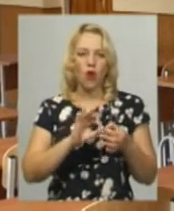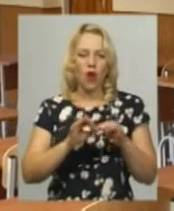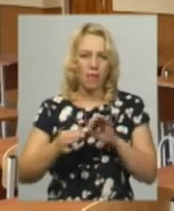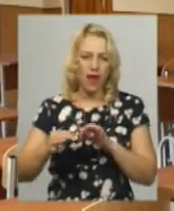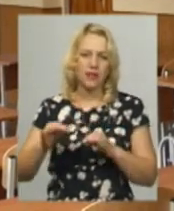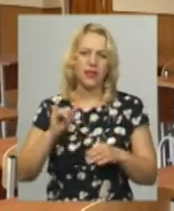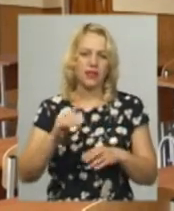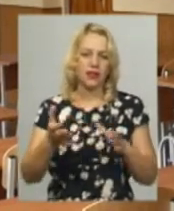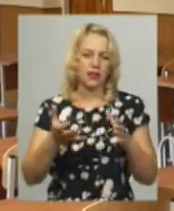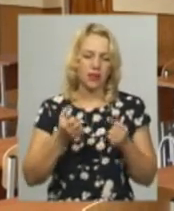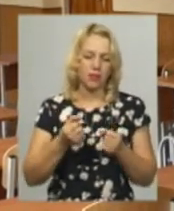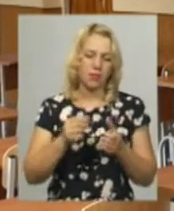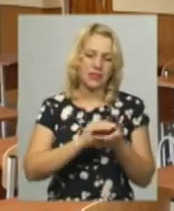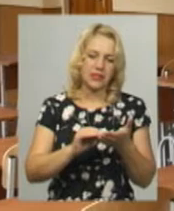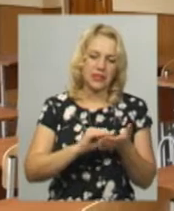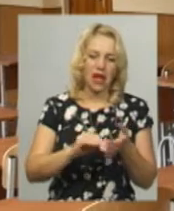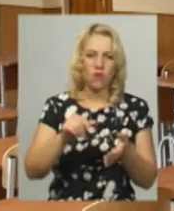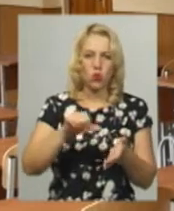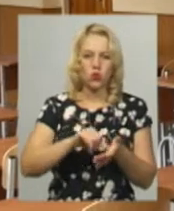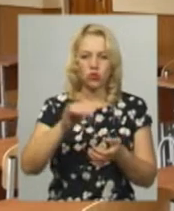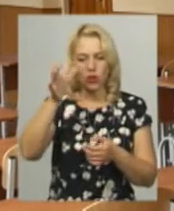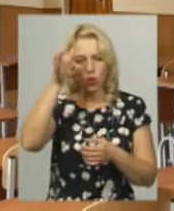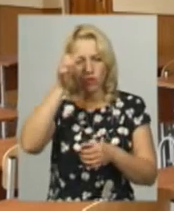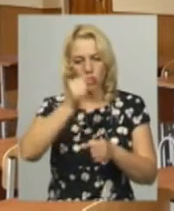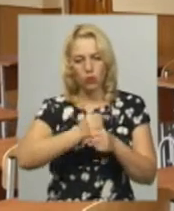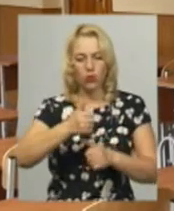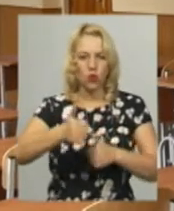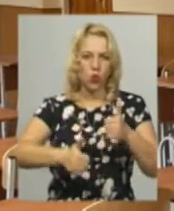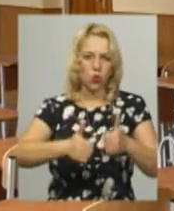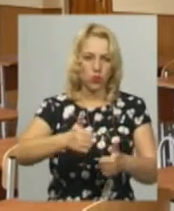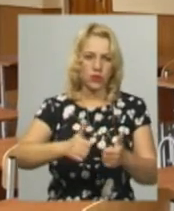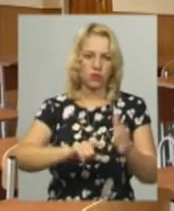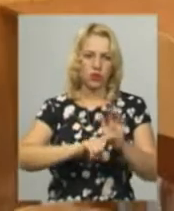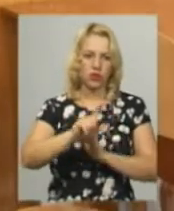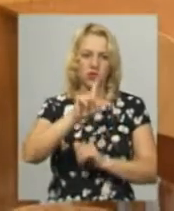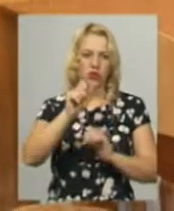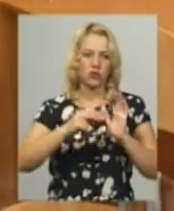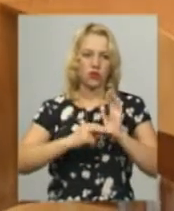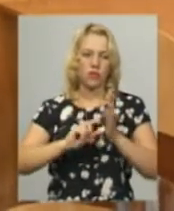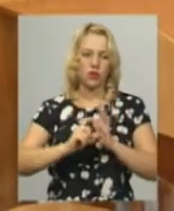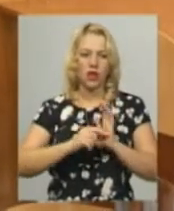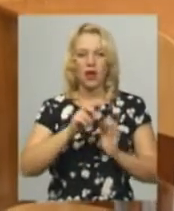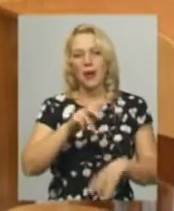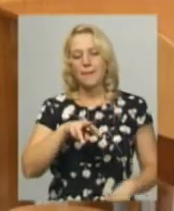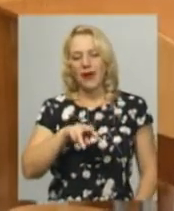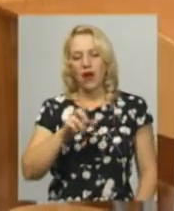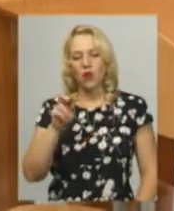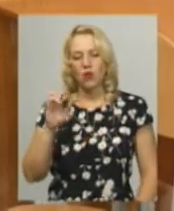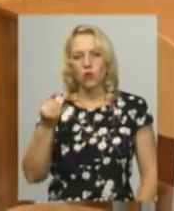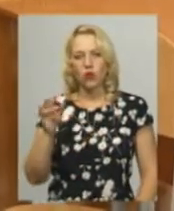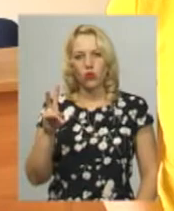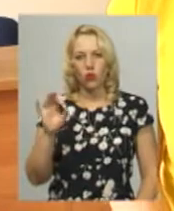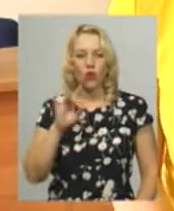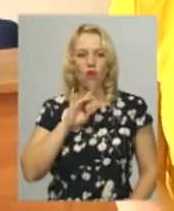наукові роботи в конкурсах, починаючи із сьомого класу. Михайло Бойко говорить, секрет